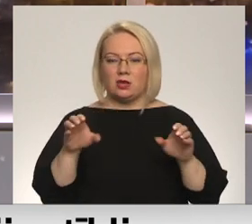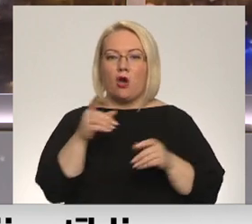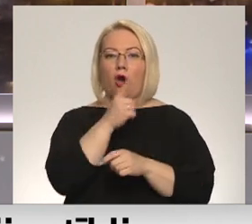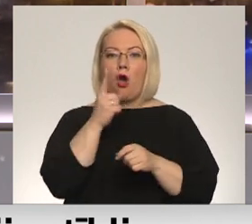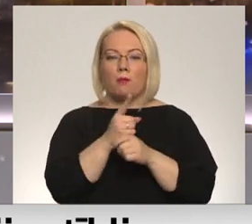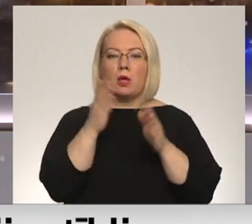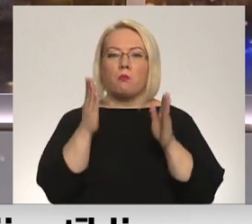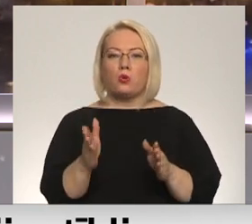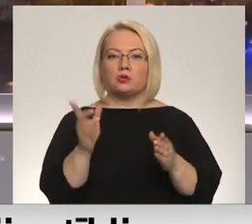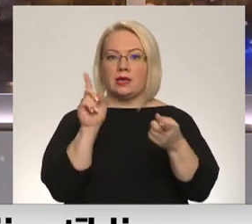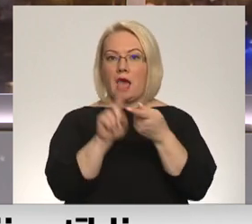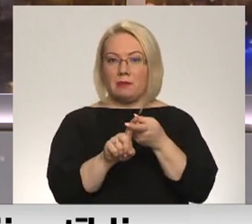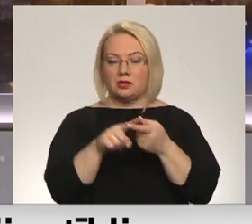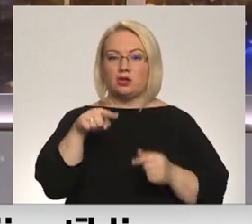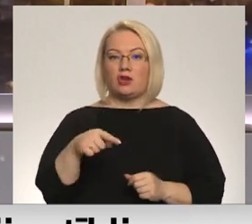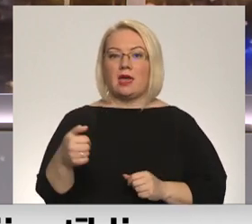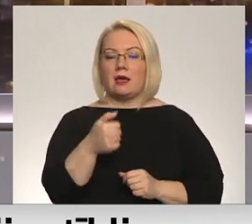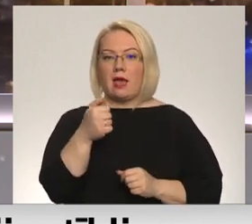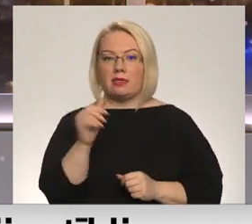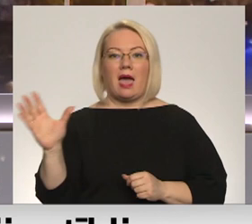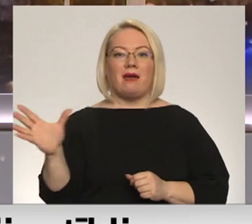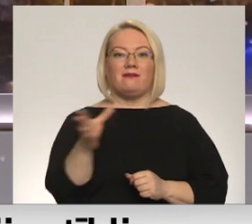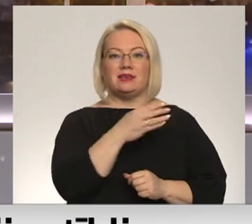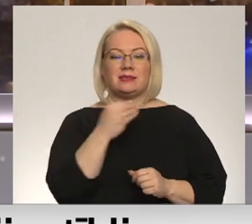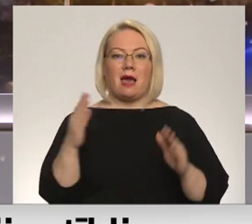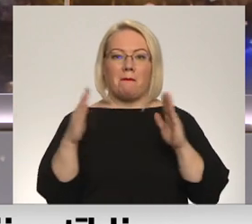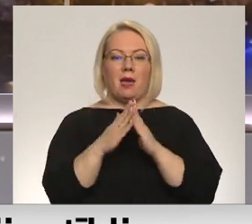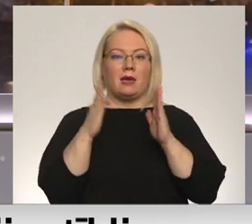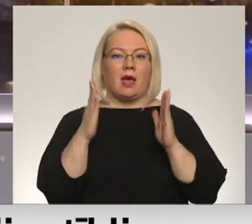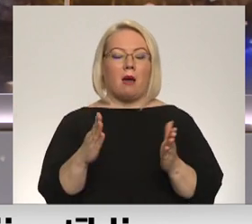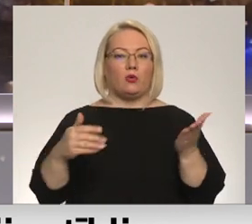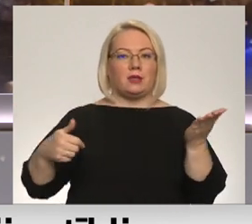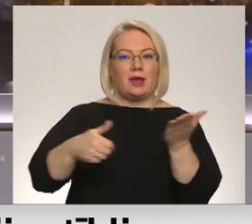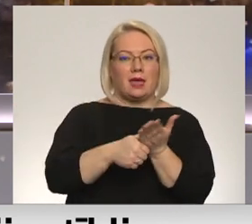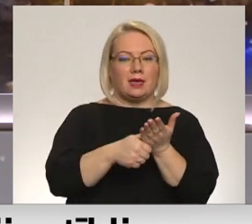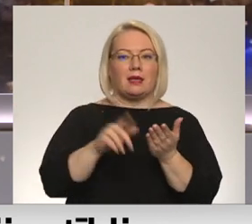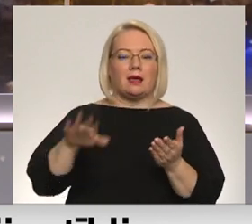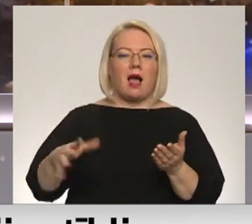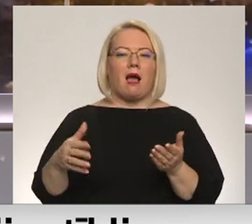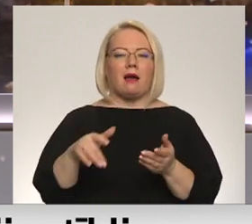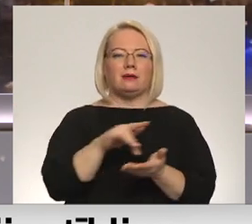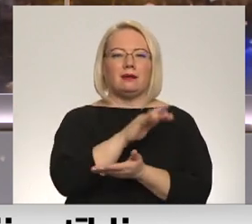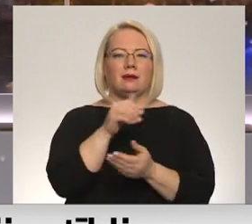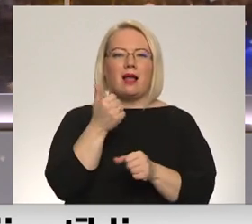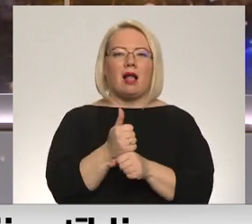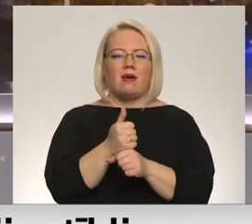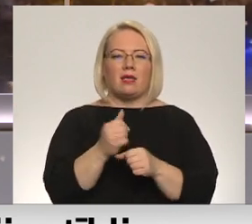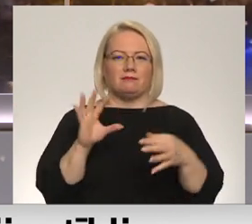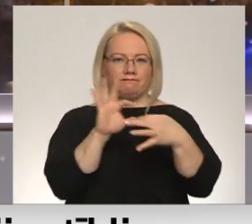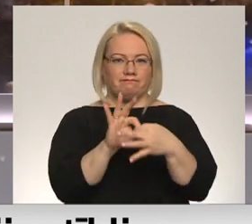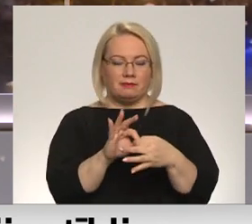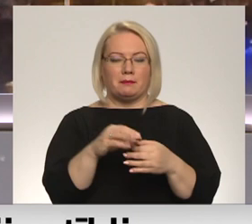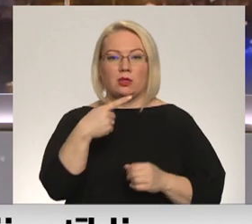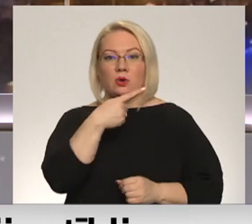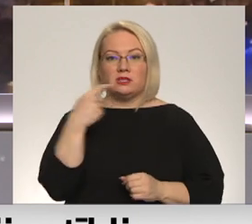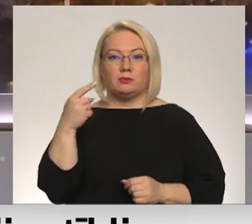jāpieslēdzas. Šajā gadā visām šīm māsēmniecībām jābūt reģistrētām kā lokālas kanalizācijas lietotājām, taču no aptuveni 100